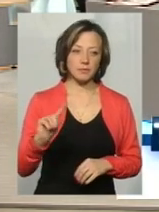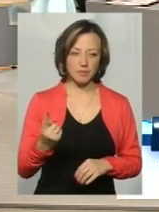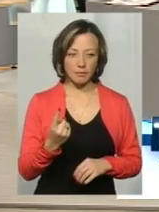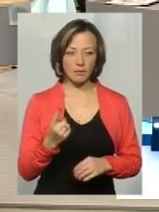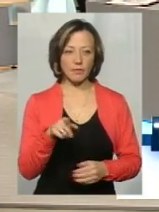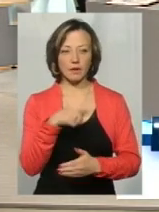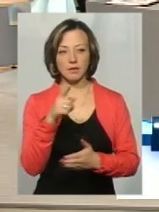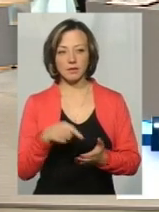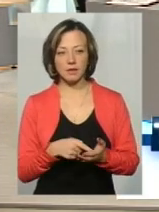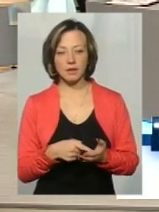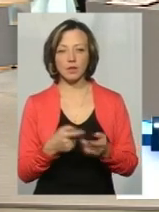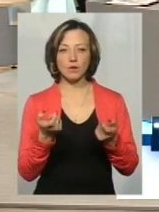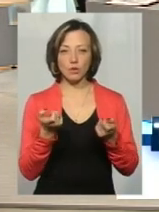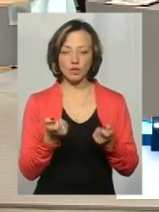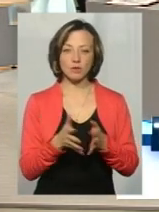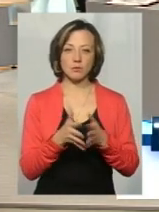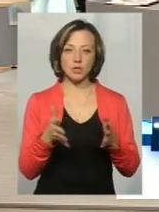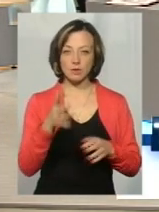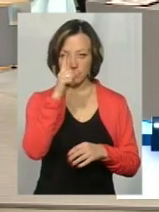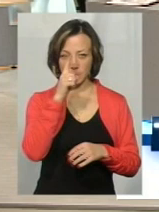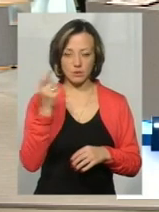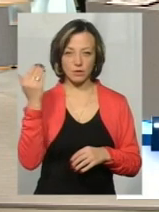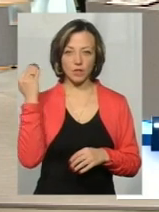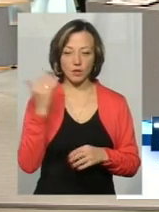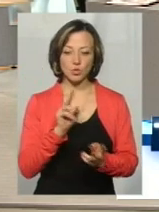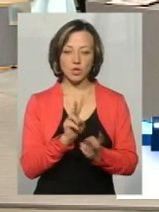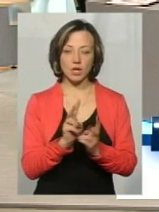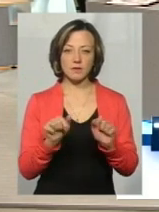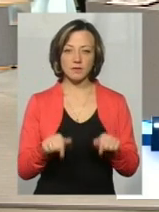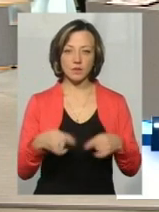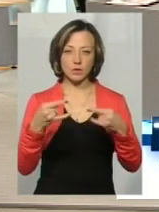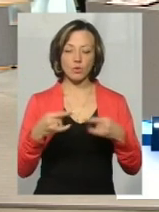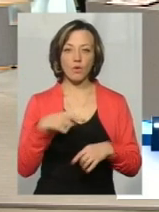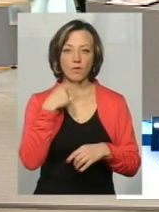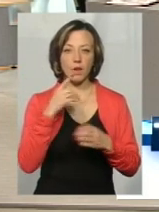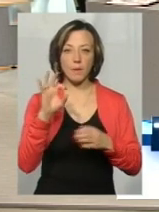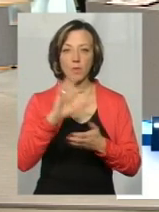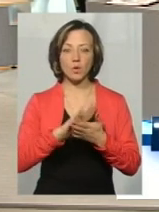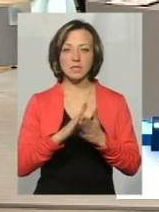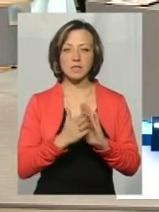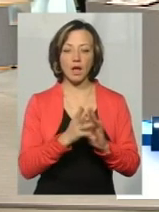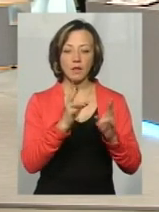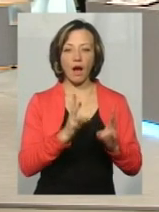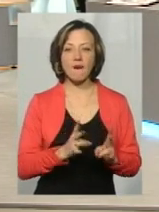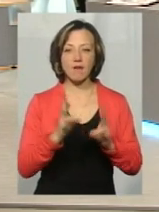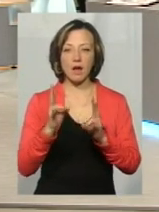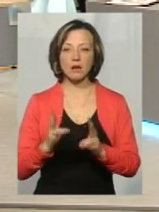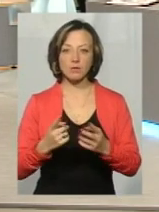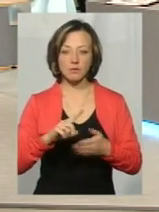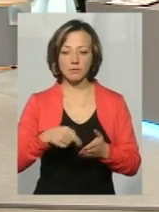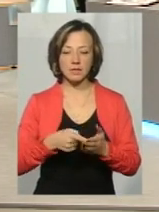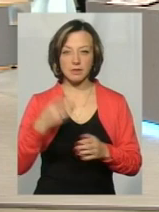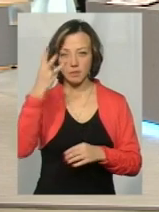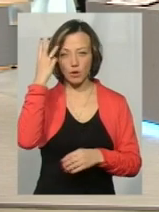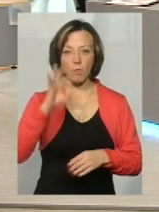трошки більше місяця минуло з того часу, як ми зустрічалися в цій студії, говорили про стан аварійності в місті Хмельницькому, про штрафи майже